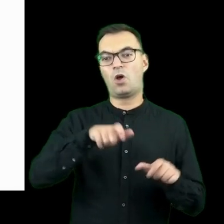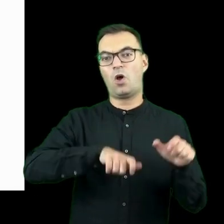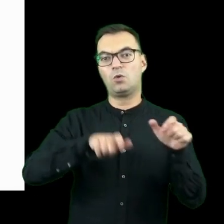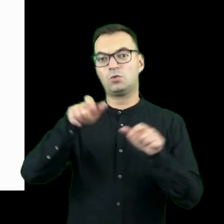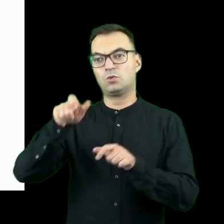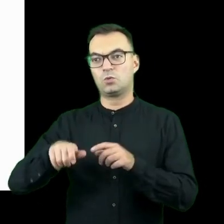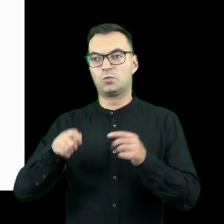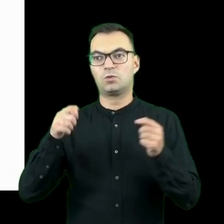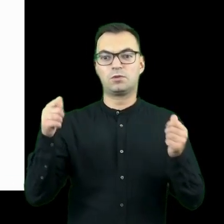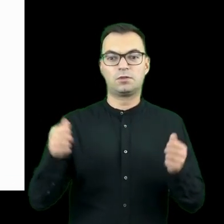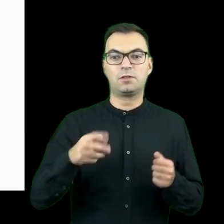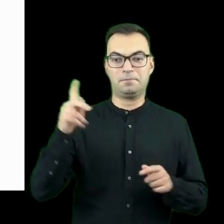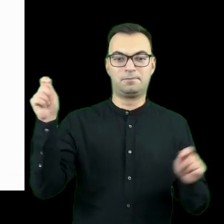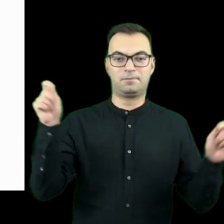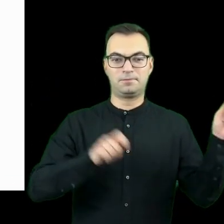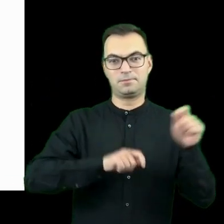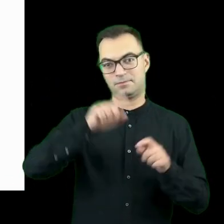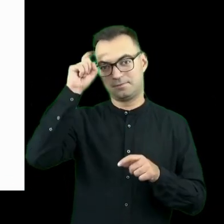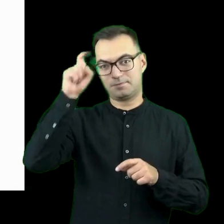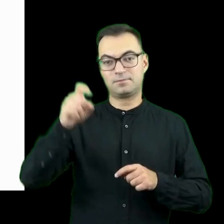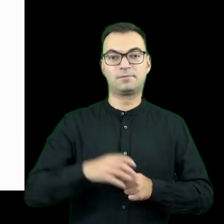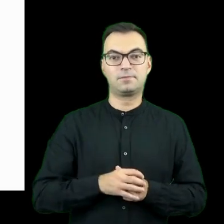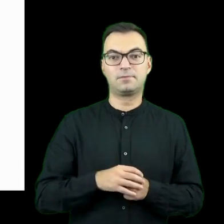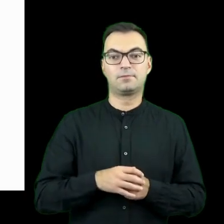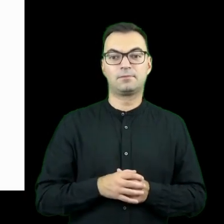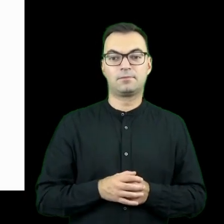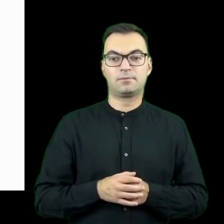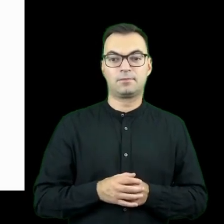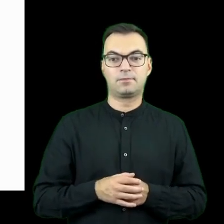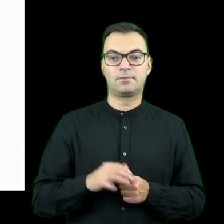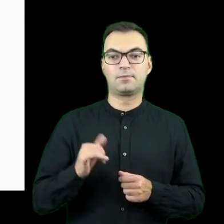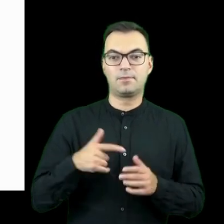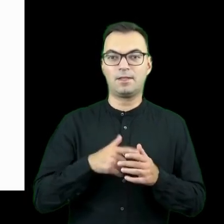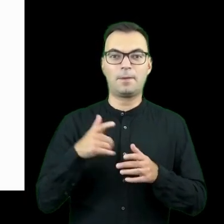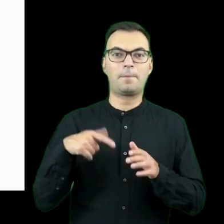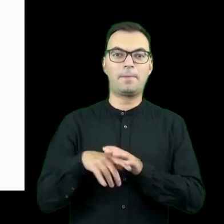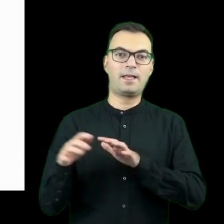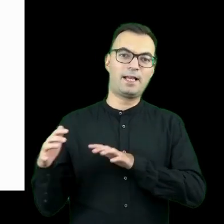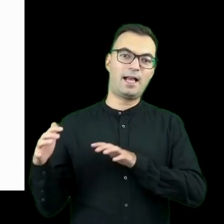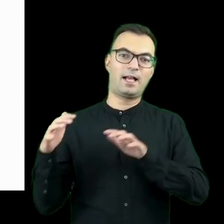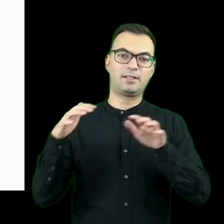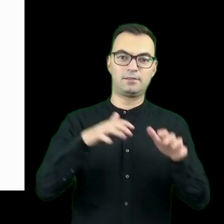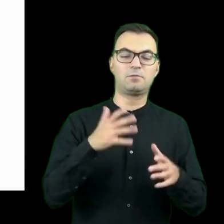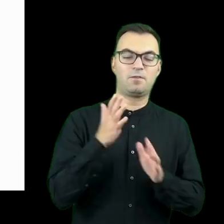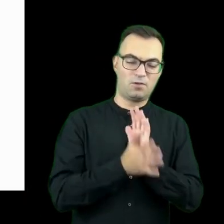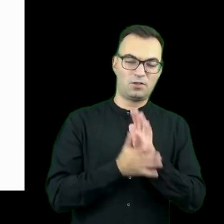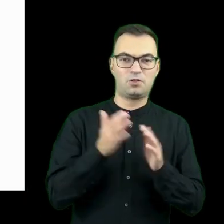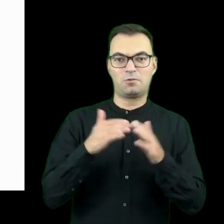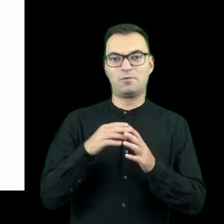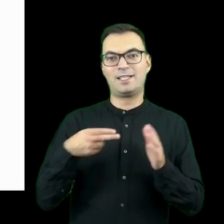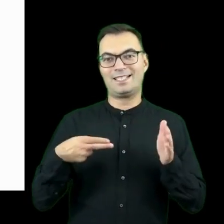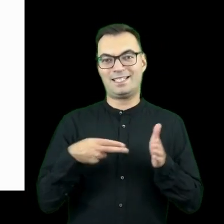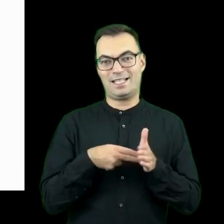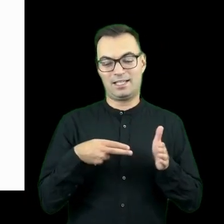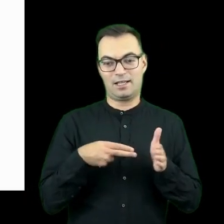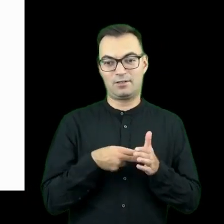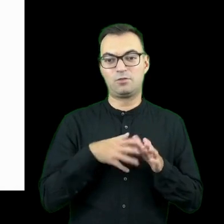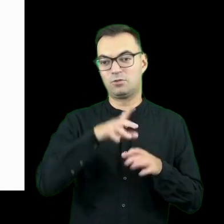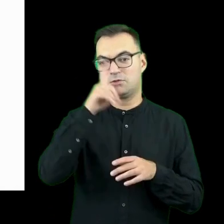osób, które przyjeżdżają do Niemiec, znowu w ramach tej fali migranckiej związanej z wojną domową w Syrii,